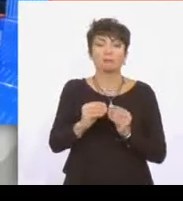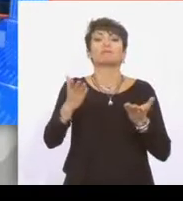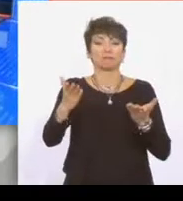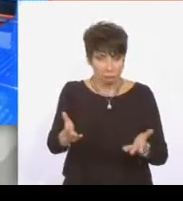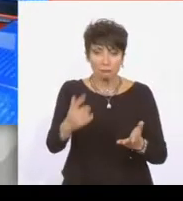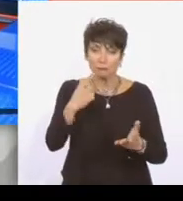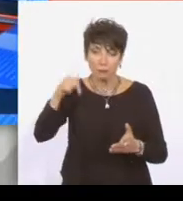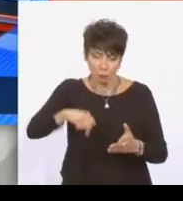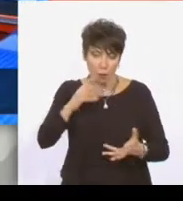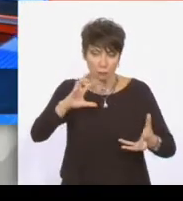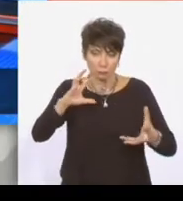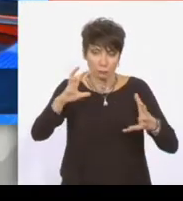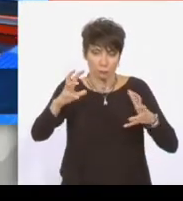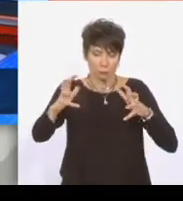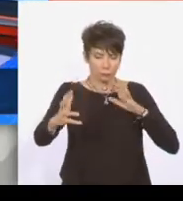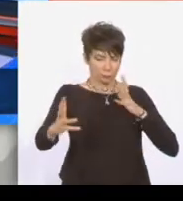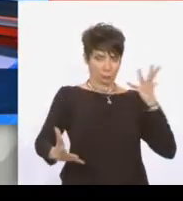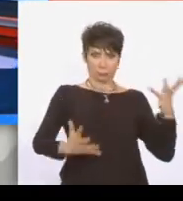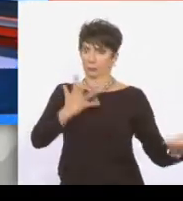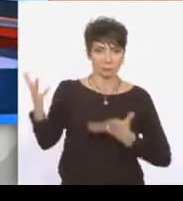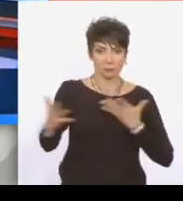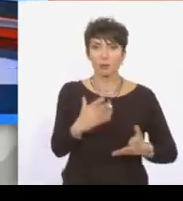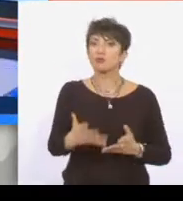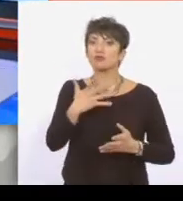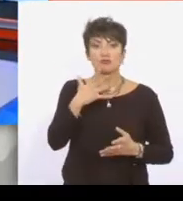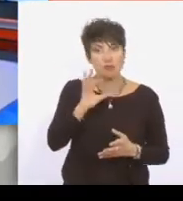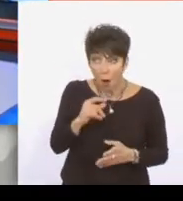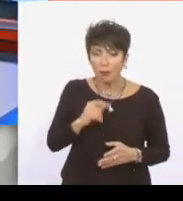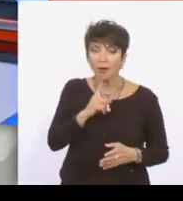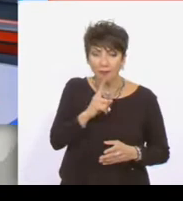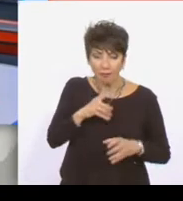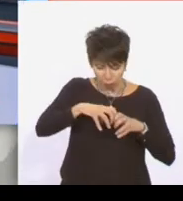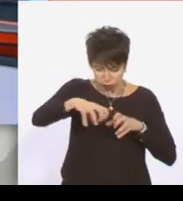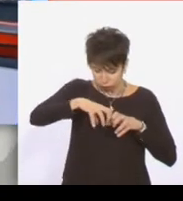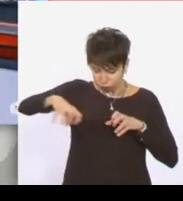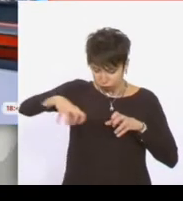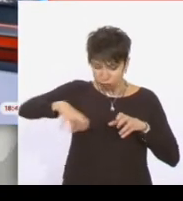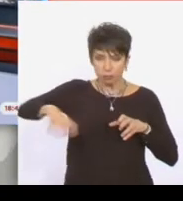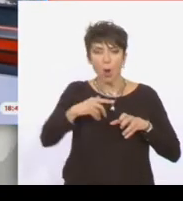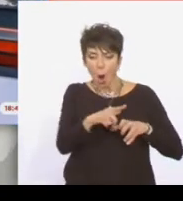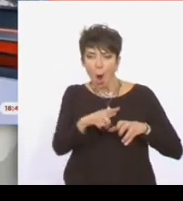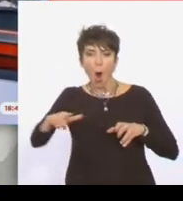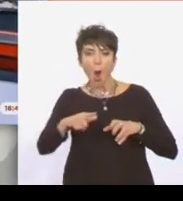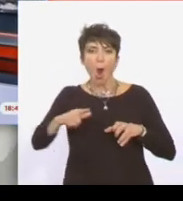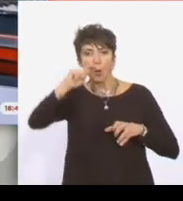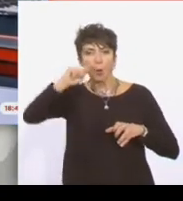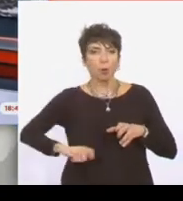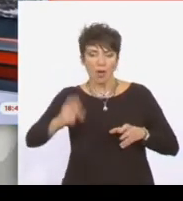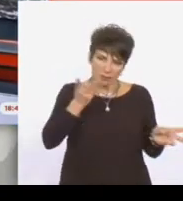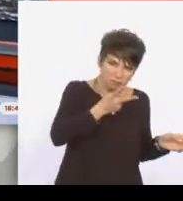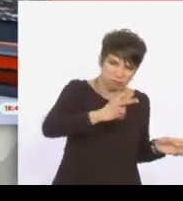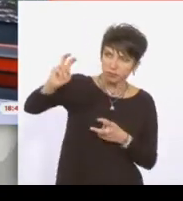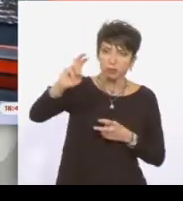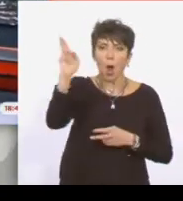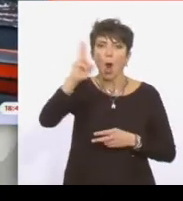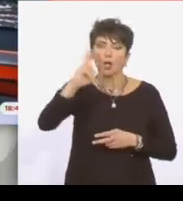Ραγδαίες γεωπολιτικές εξελίξεις προκαλεί αναγνώριση της ανεξαρτησίας των αυτόνομων περιοχών της Ανατολικής Ουκρανίας από τον Βλαντιμίρ Πούτιν. Πριν από λίγο